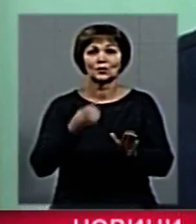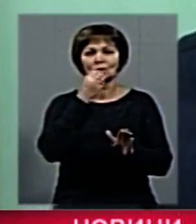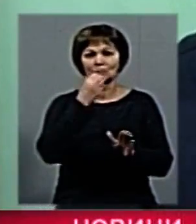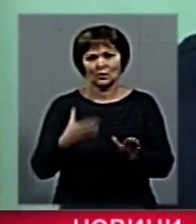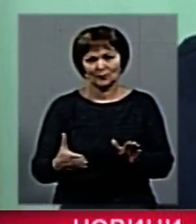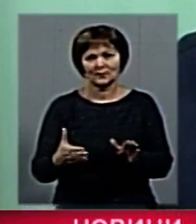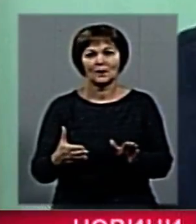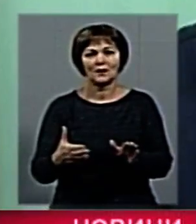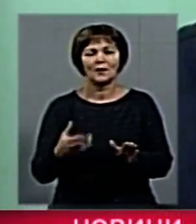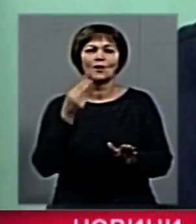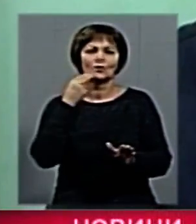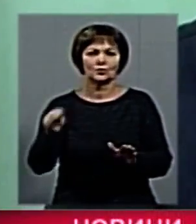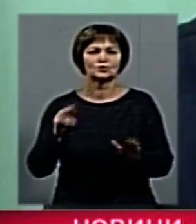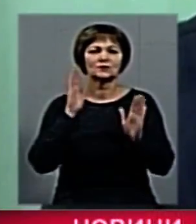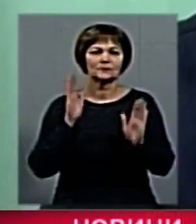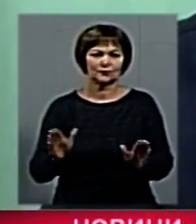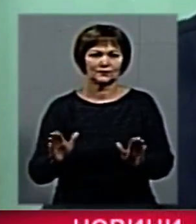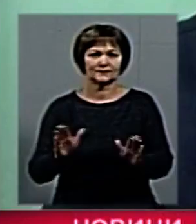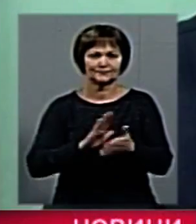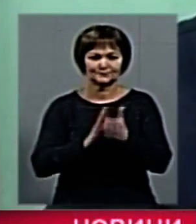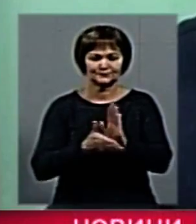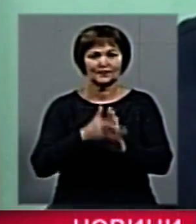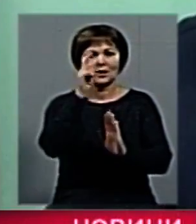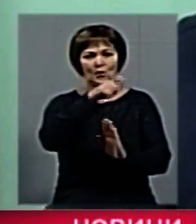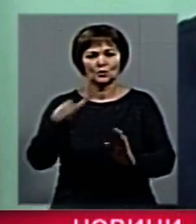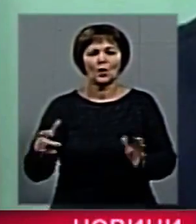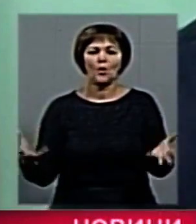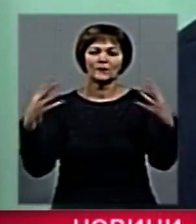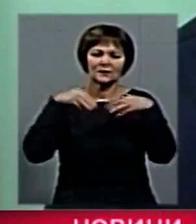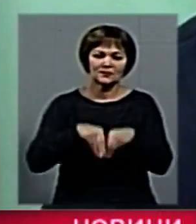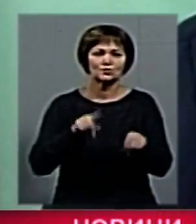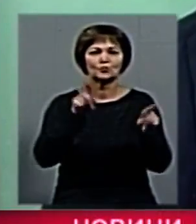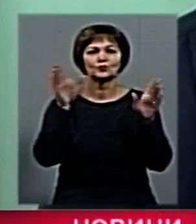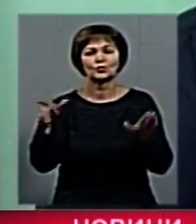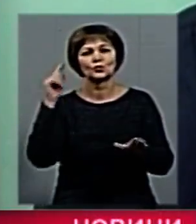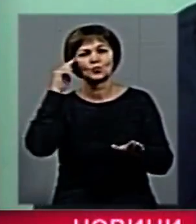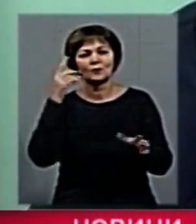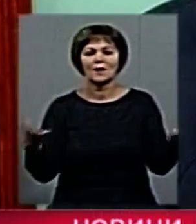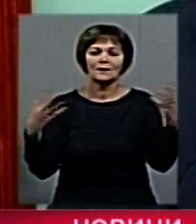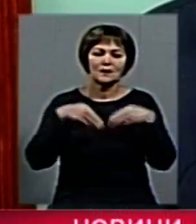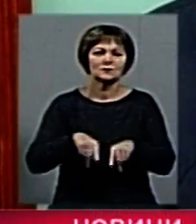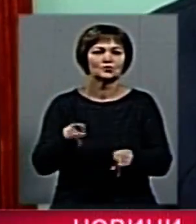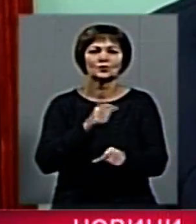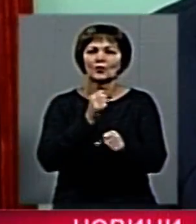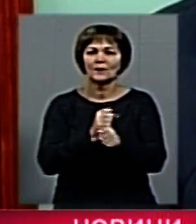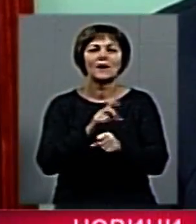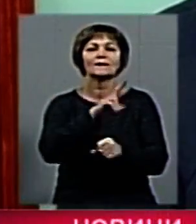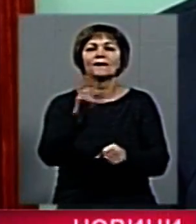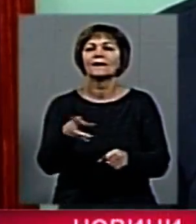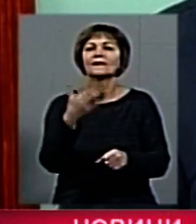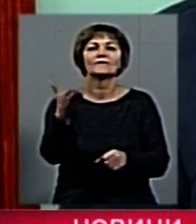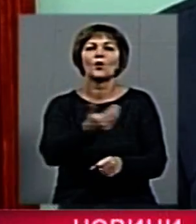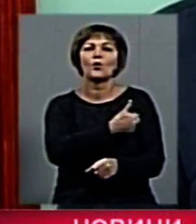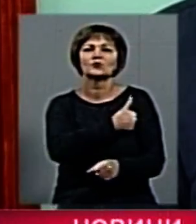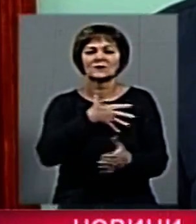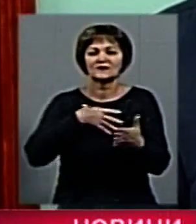до лучшого буде йти. Люди об'єднаються, будуть щось думати, щось разом робити. А яким ви хочете бачити